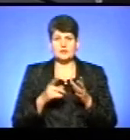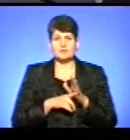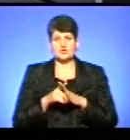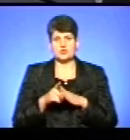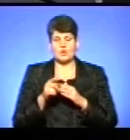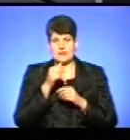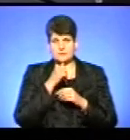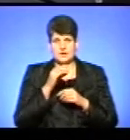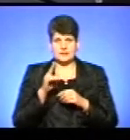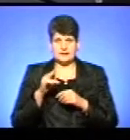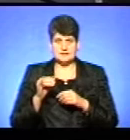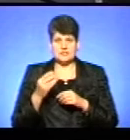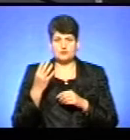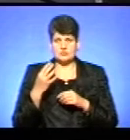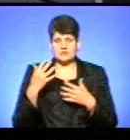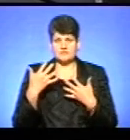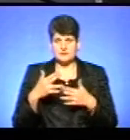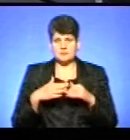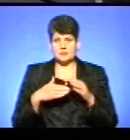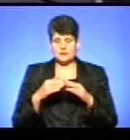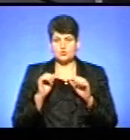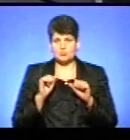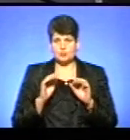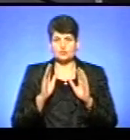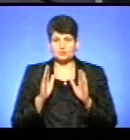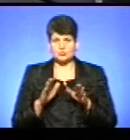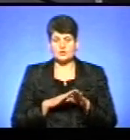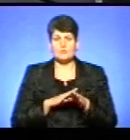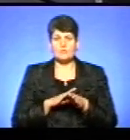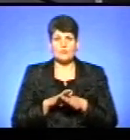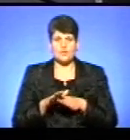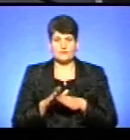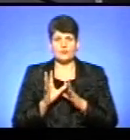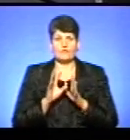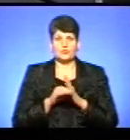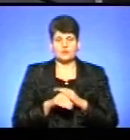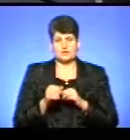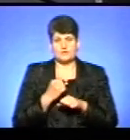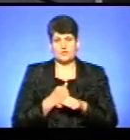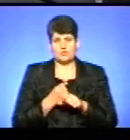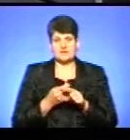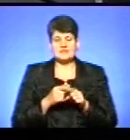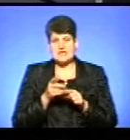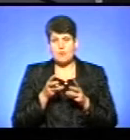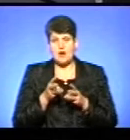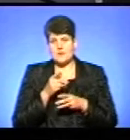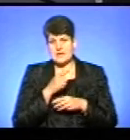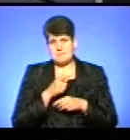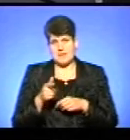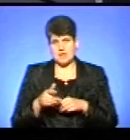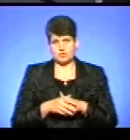експлуатації. І чотири з них вже практично можуть бути повністю включені в роботу в цей опалювальний період.